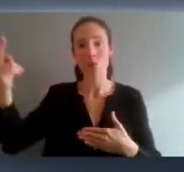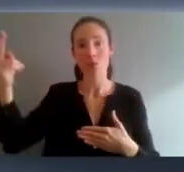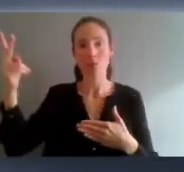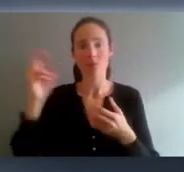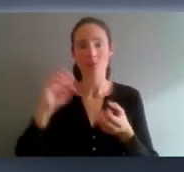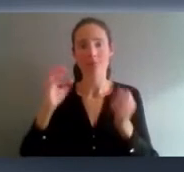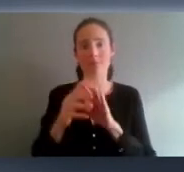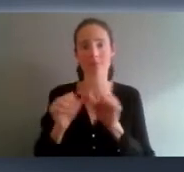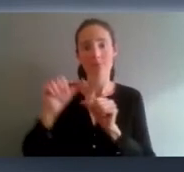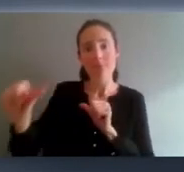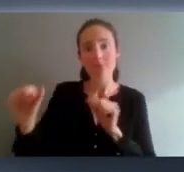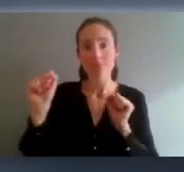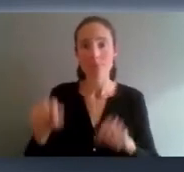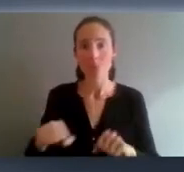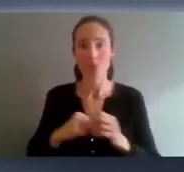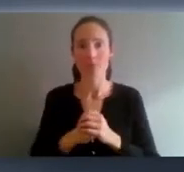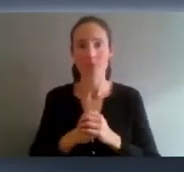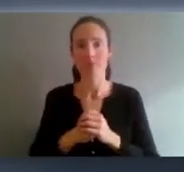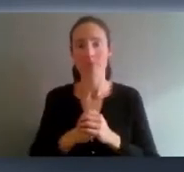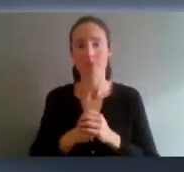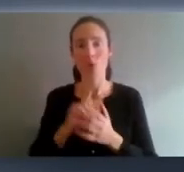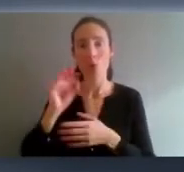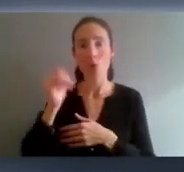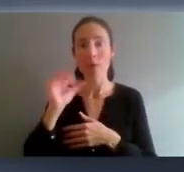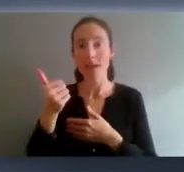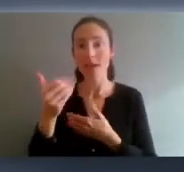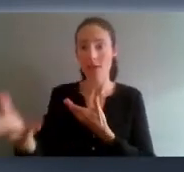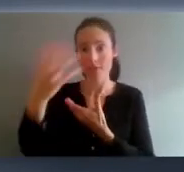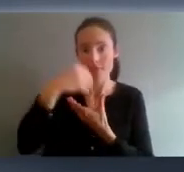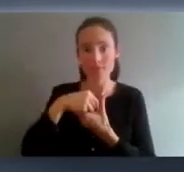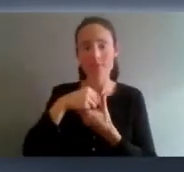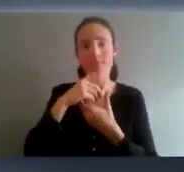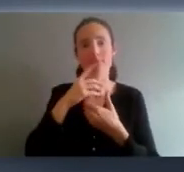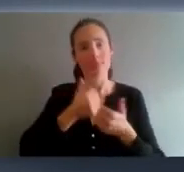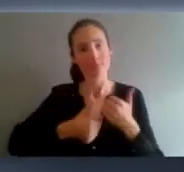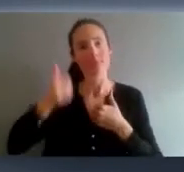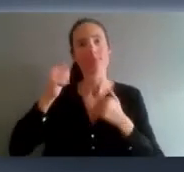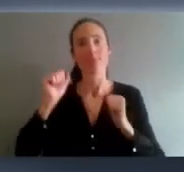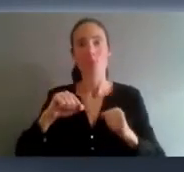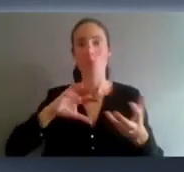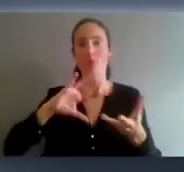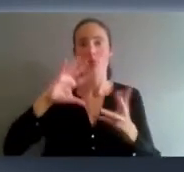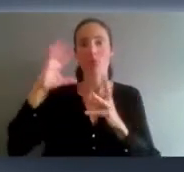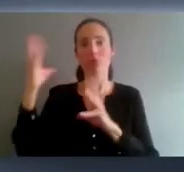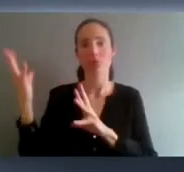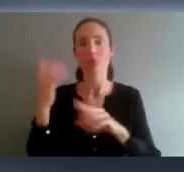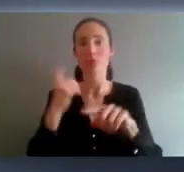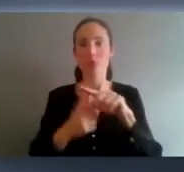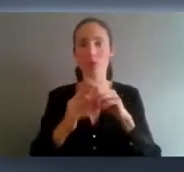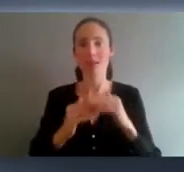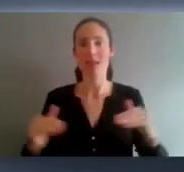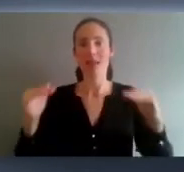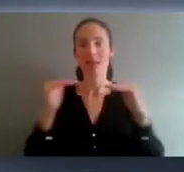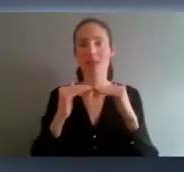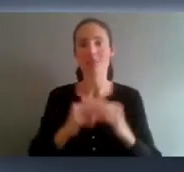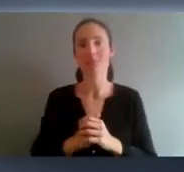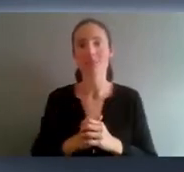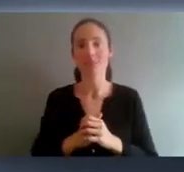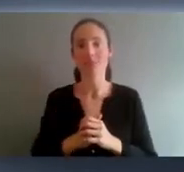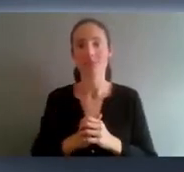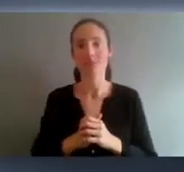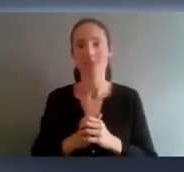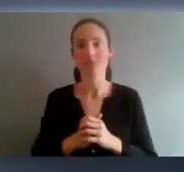L'inclusion numérique conditionne l'autodétermination, l'autonomie et l'égalité. Elle est donc très